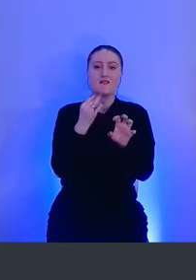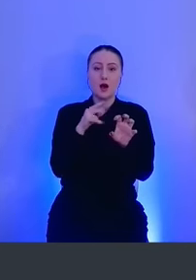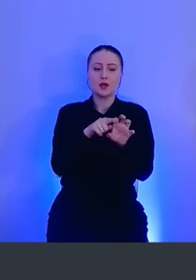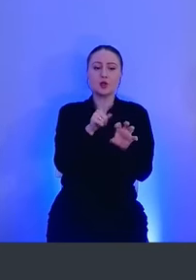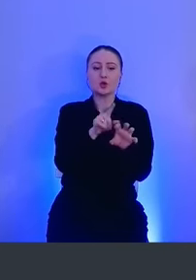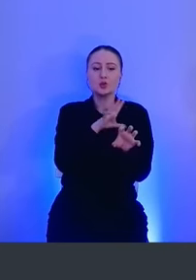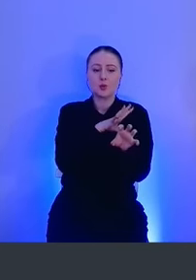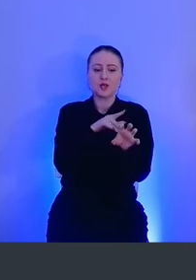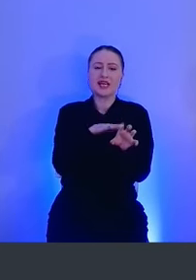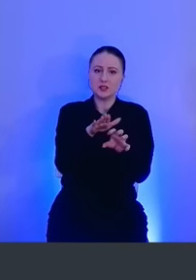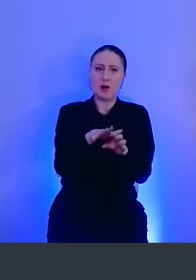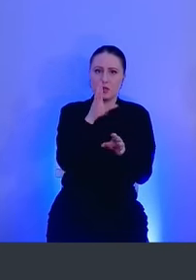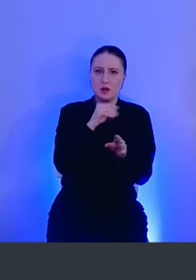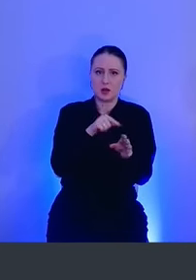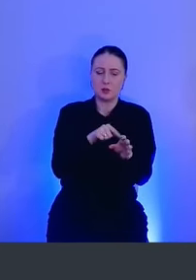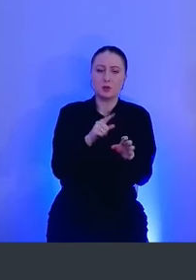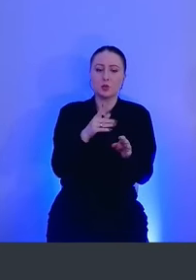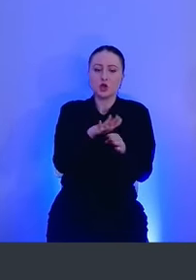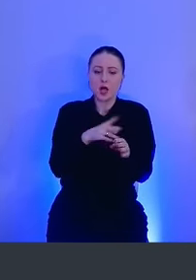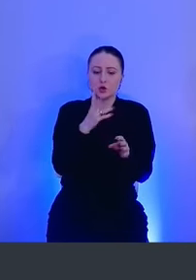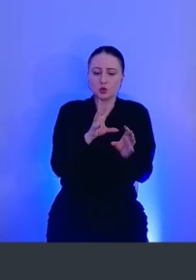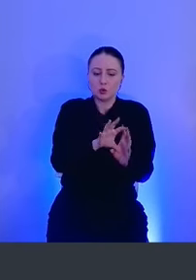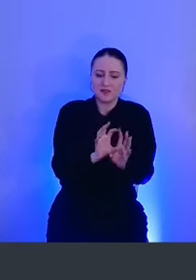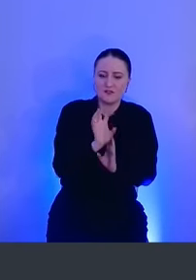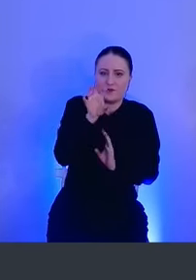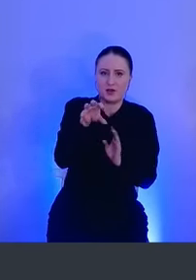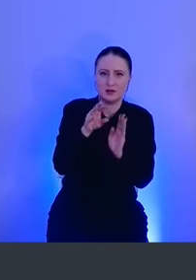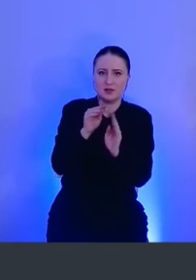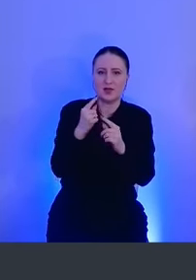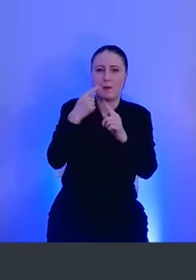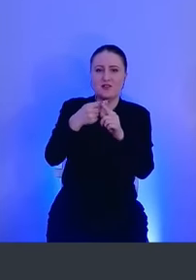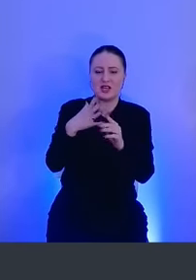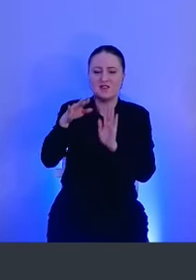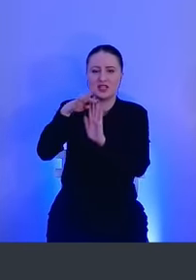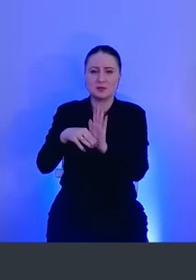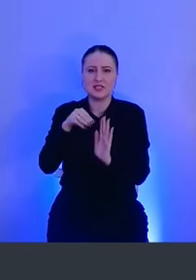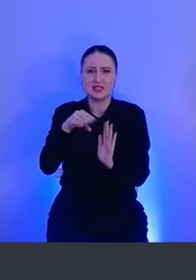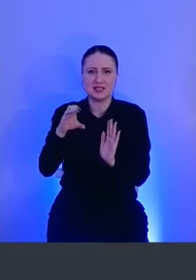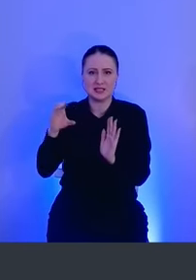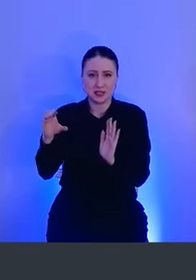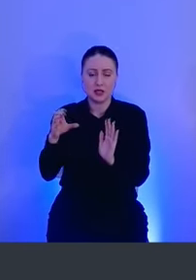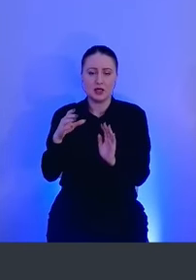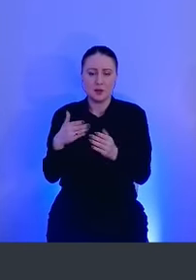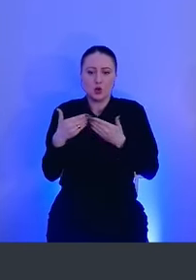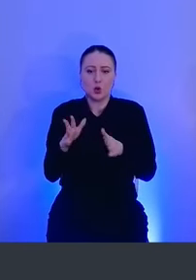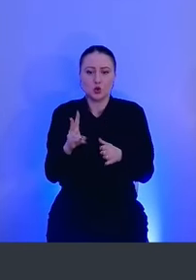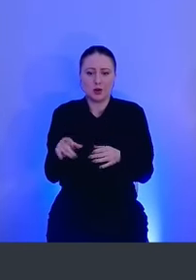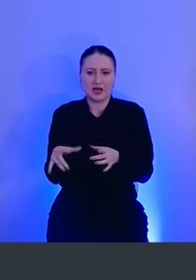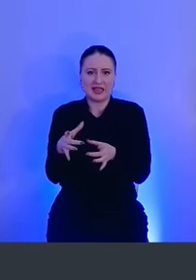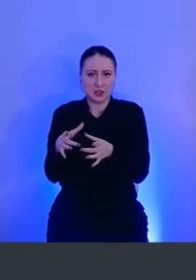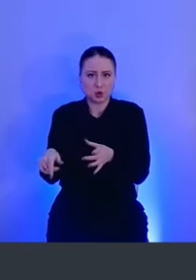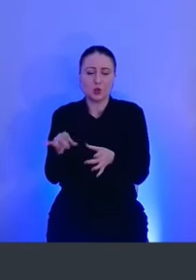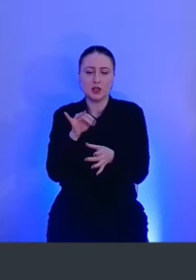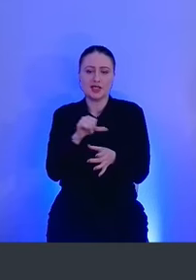так как это потребуется для дальнейшего добавления в список TCC, то есть доступ к диску и